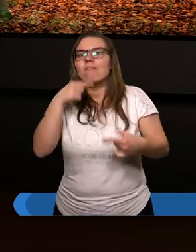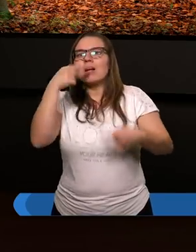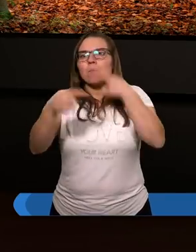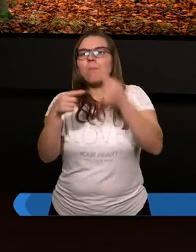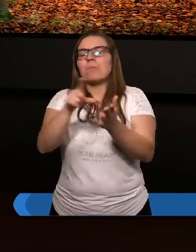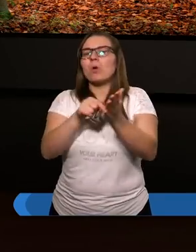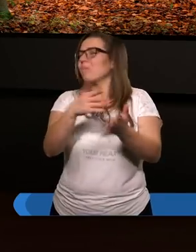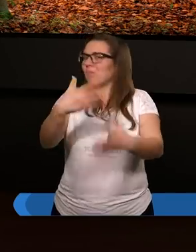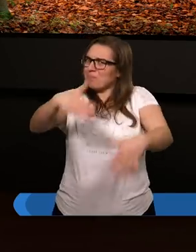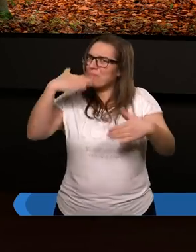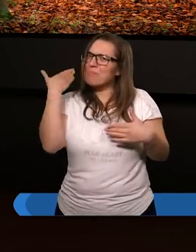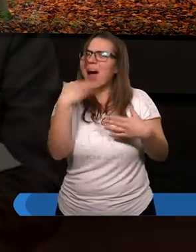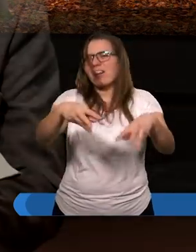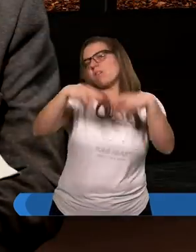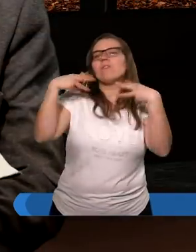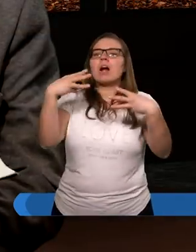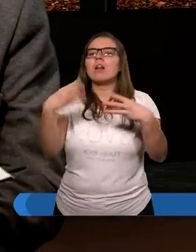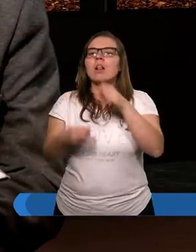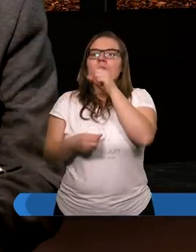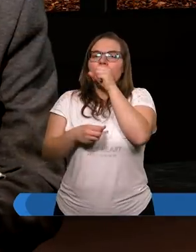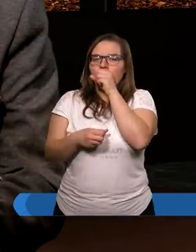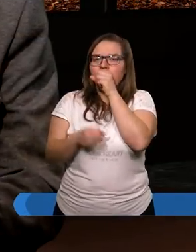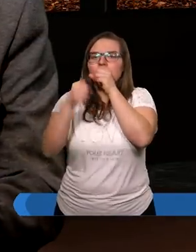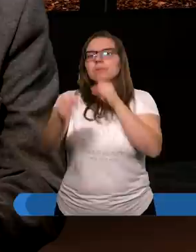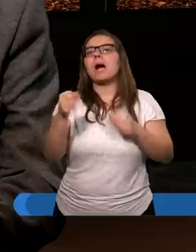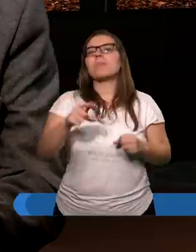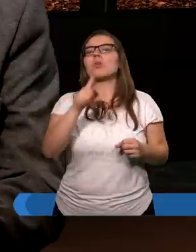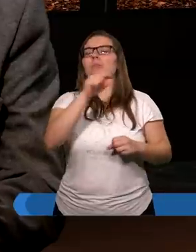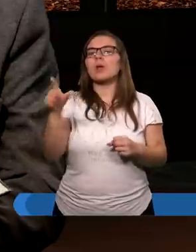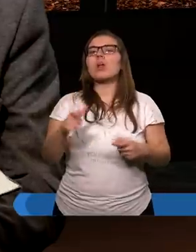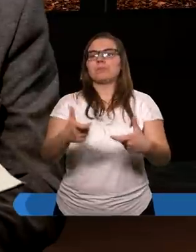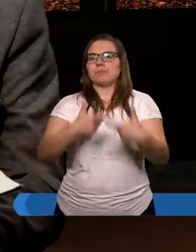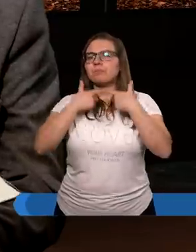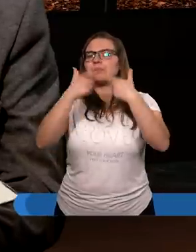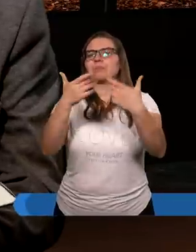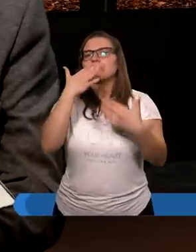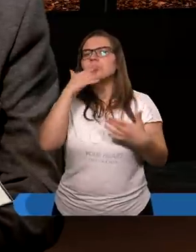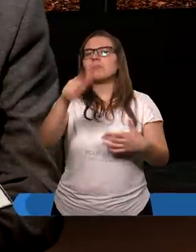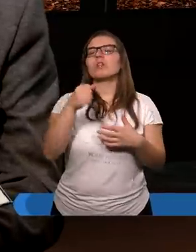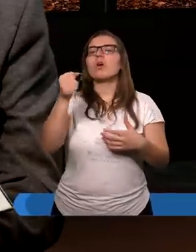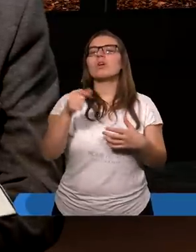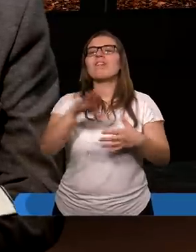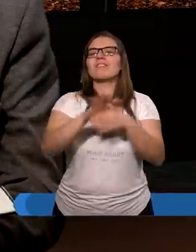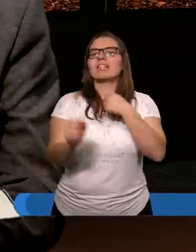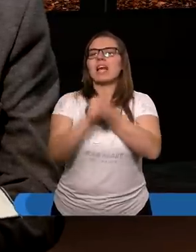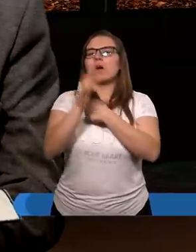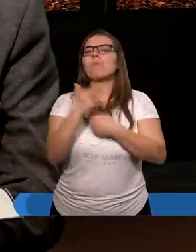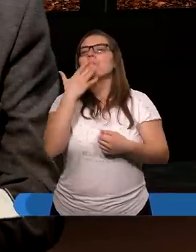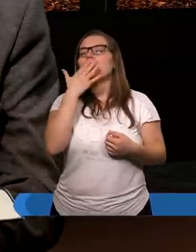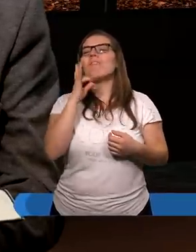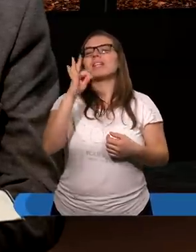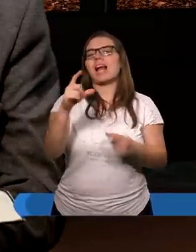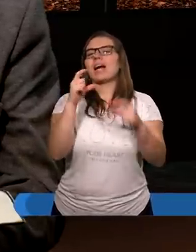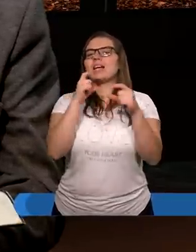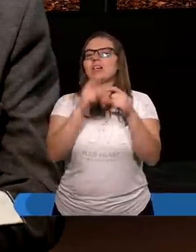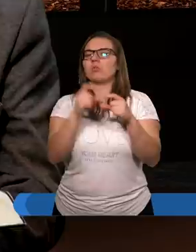Piotra, ona jest bardzo ważna. Tak, apostoł Piotr zabierając głos na Soborze Apostołów w Jerozolimie mówi